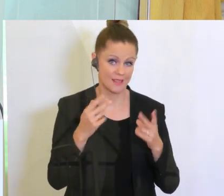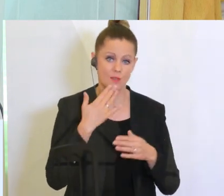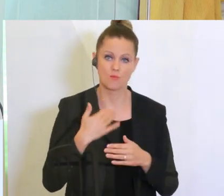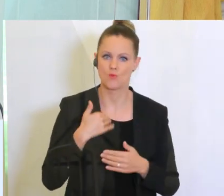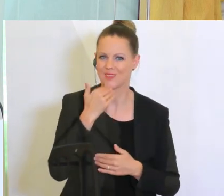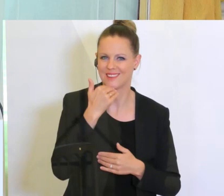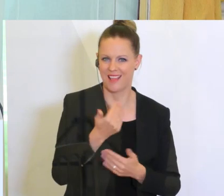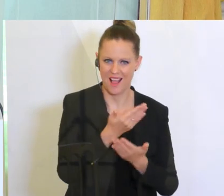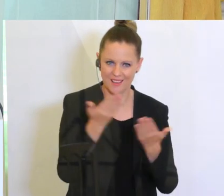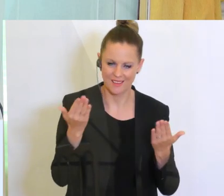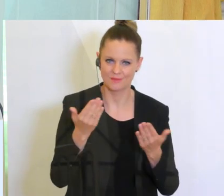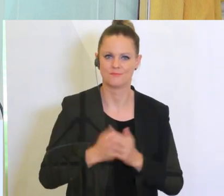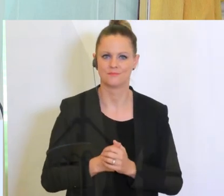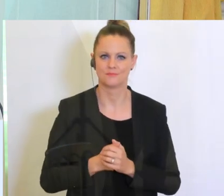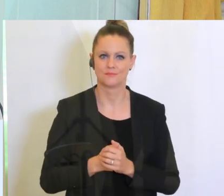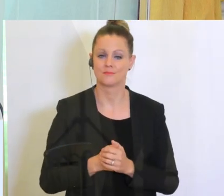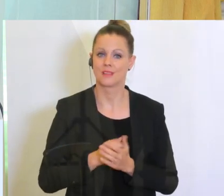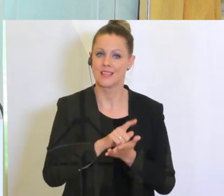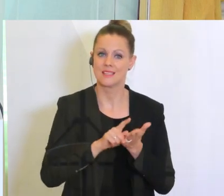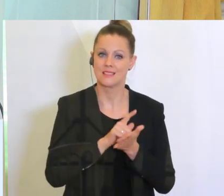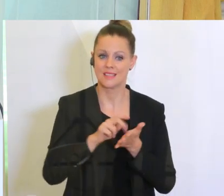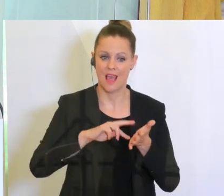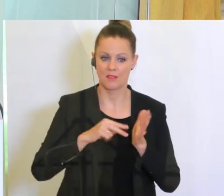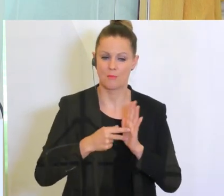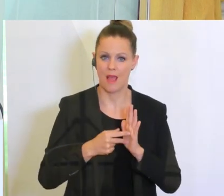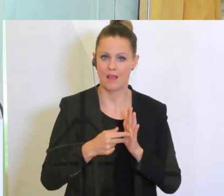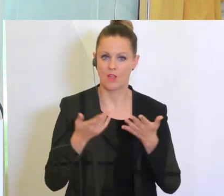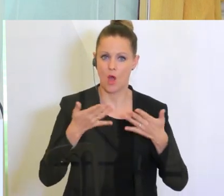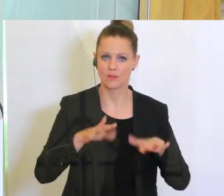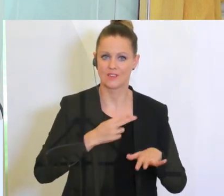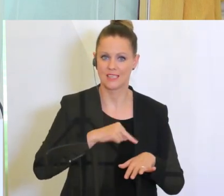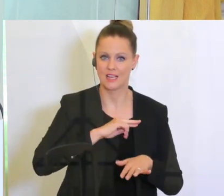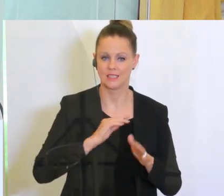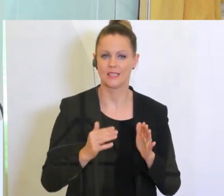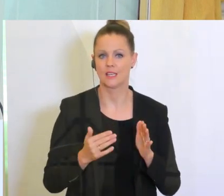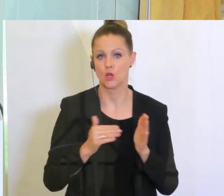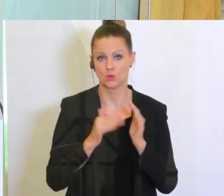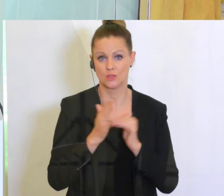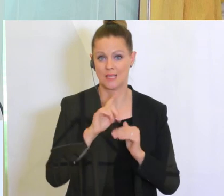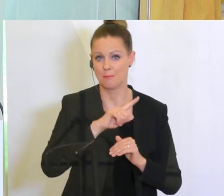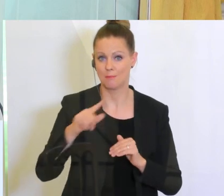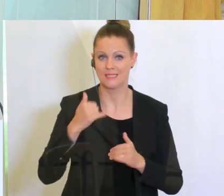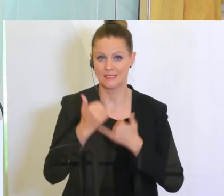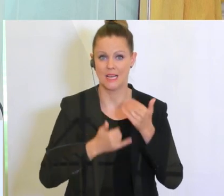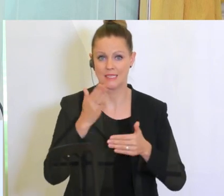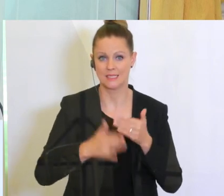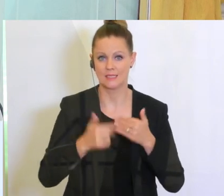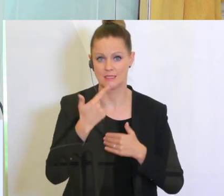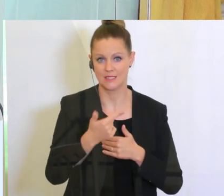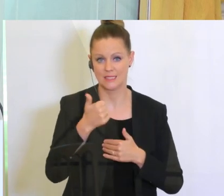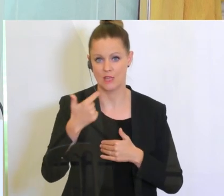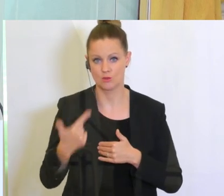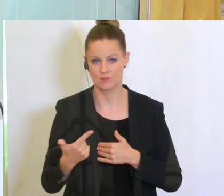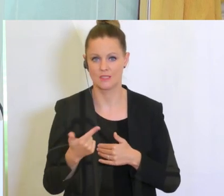mich bedanken, dass wir mit dem Zeitrahmen für dieses Ausfallgarantiesystem bis Ende 2021 die Möglichkeit